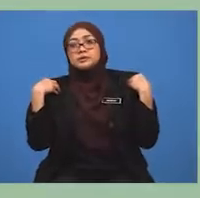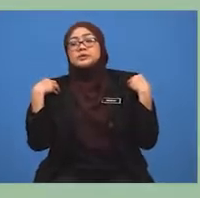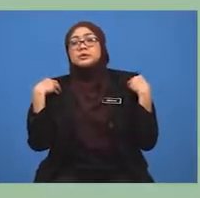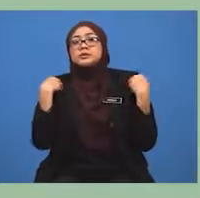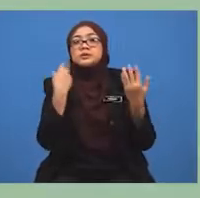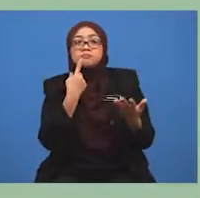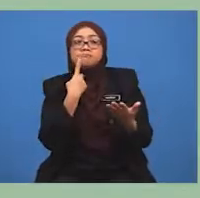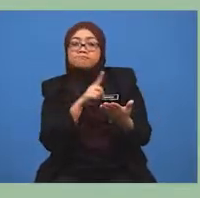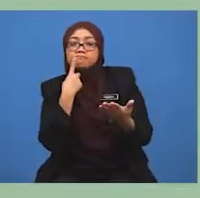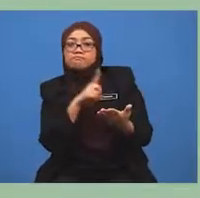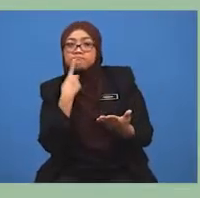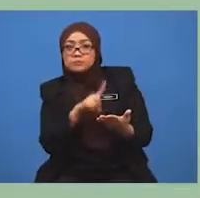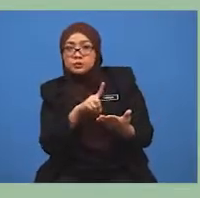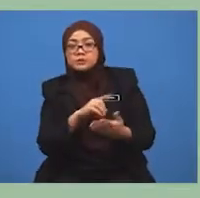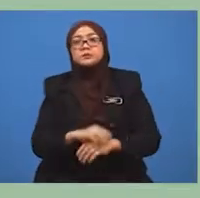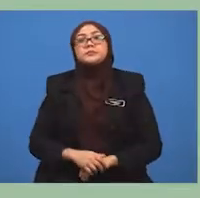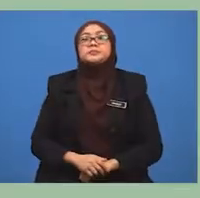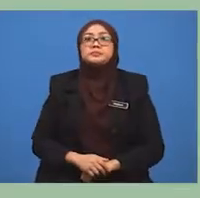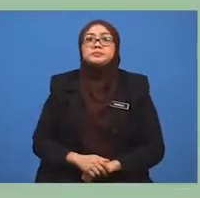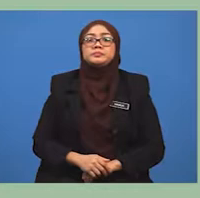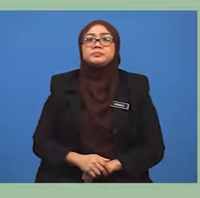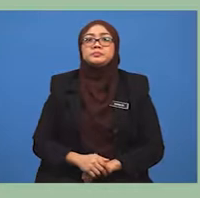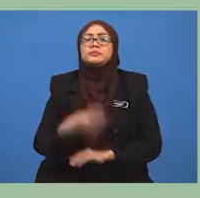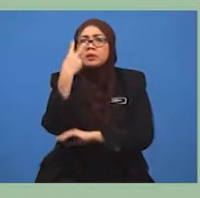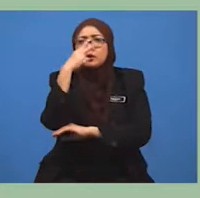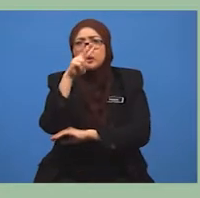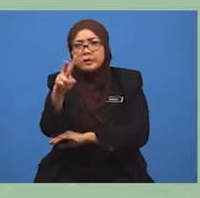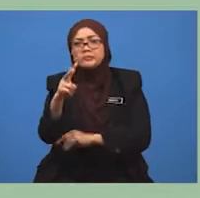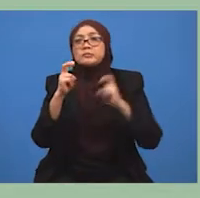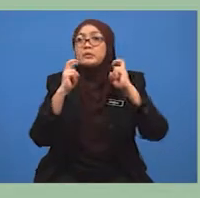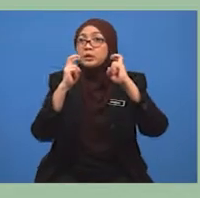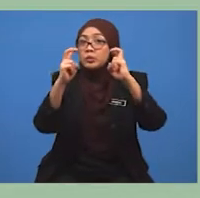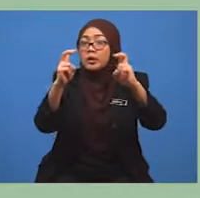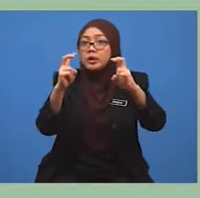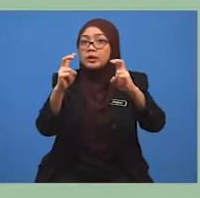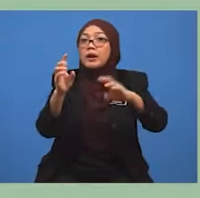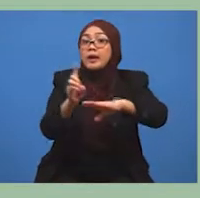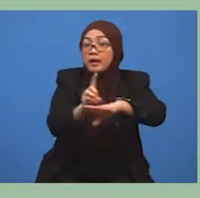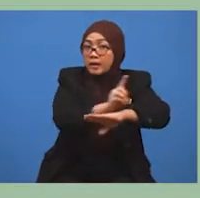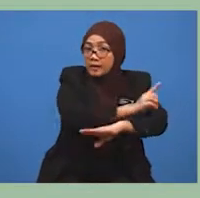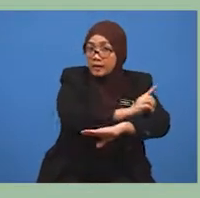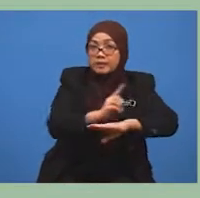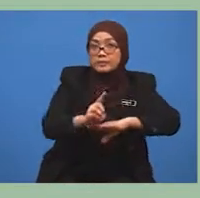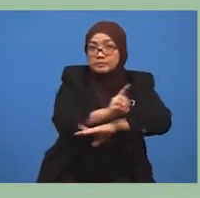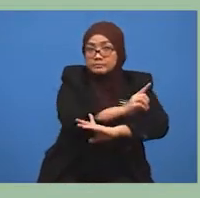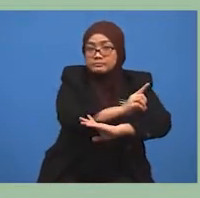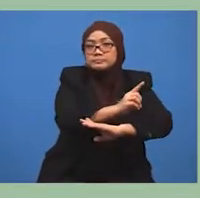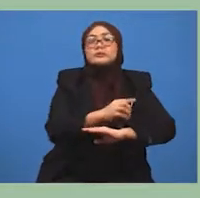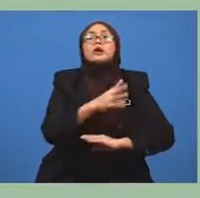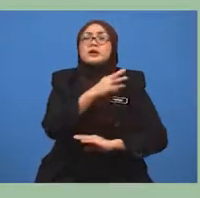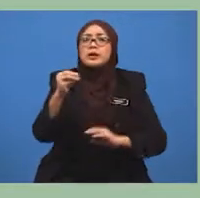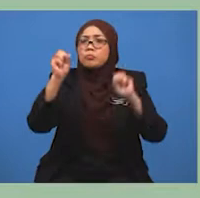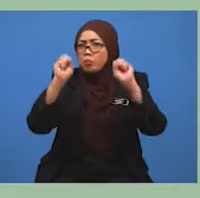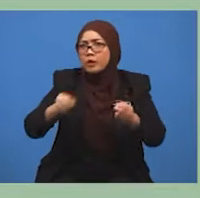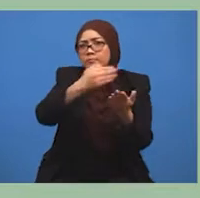kita lihat paparan slide tentang pengangkutan awam darat. Pengangkutan ini boleh